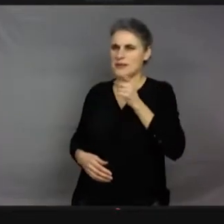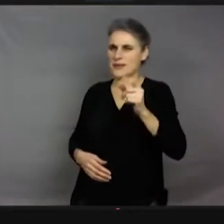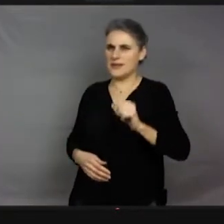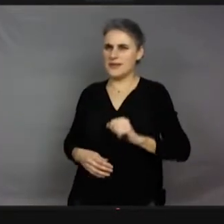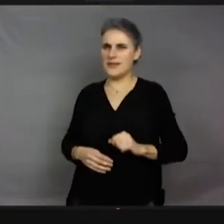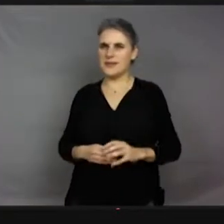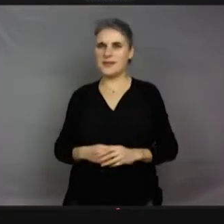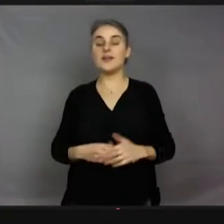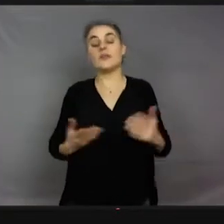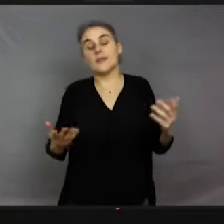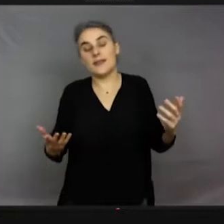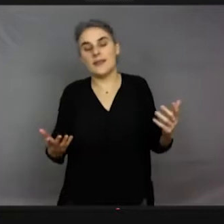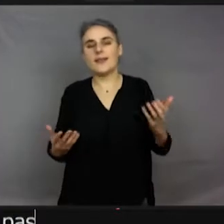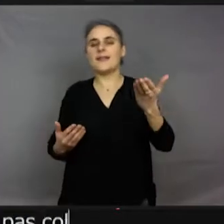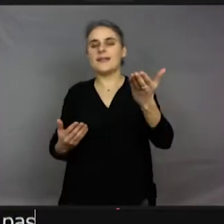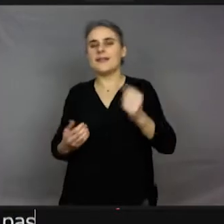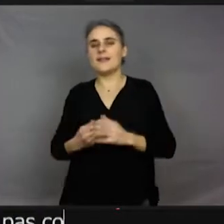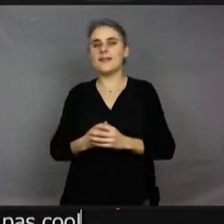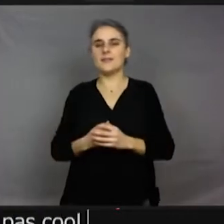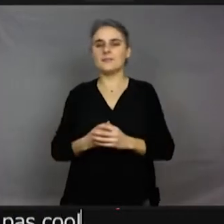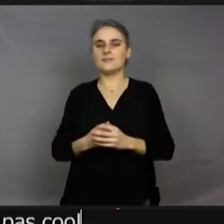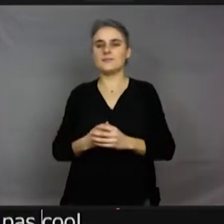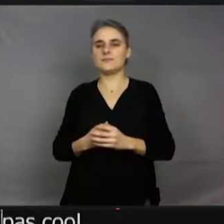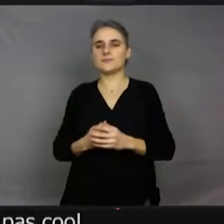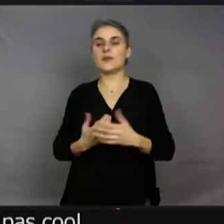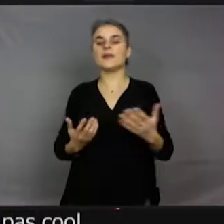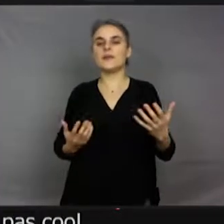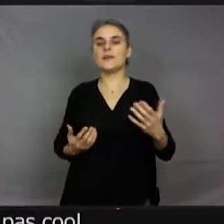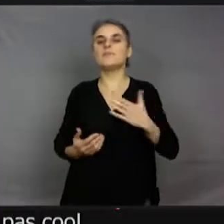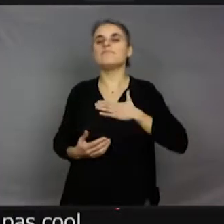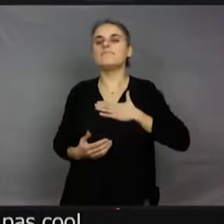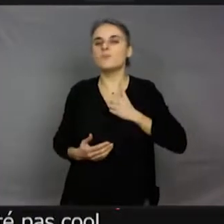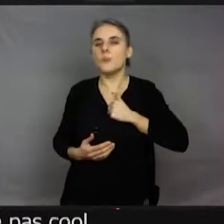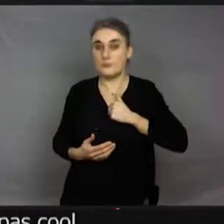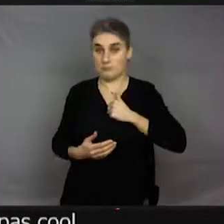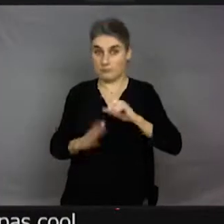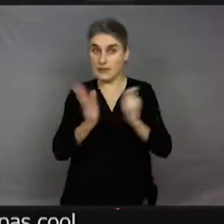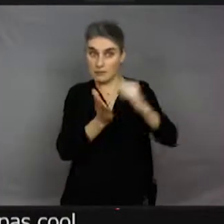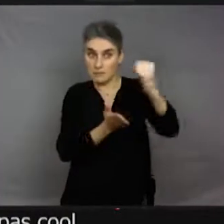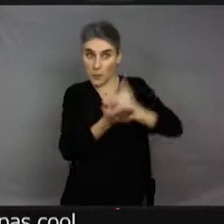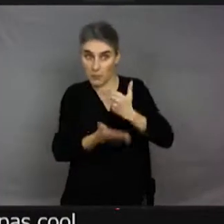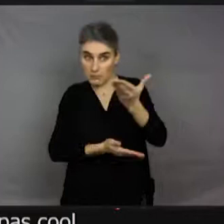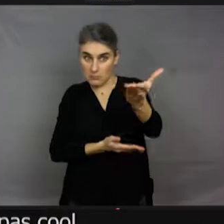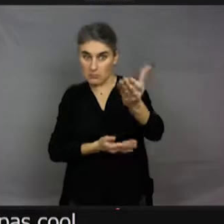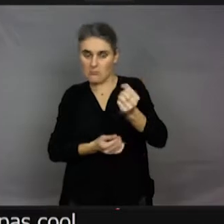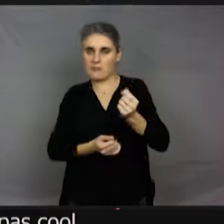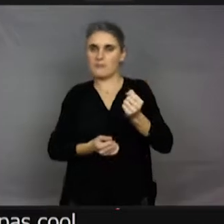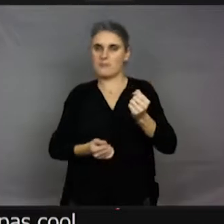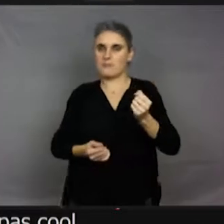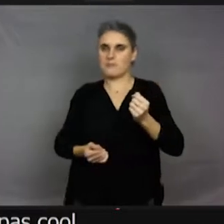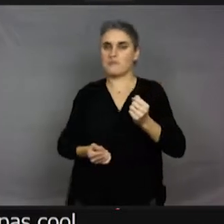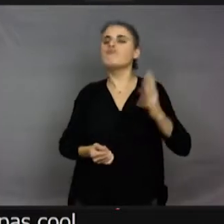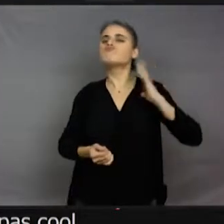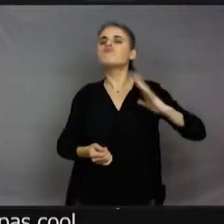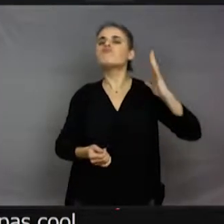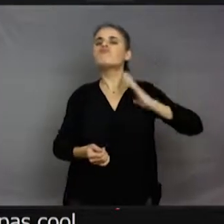Non, mais c'est surtout là, quand on... Enfin, en tout cas, moi, concernant, quand j'ai appris ça un jour, c'est ça, comment ça... C'était il y a longtemps